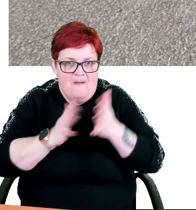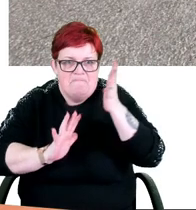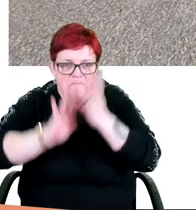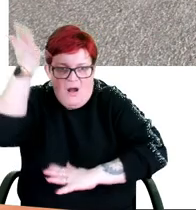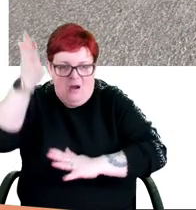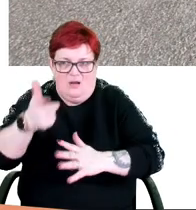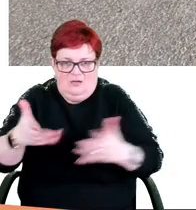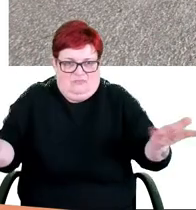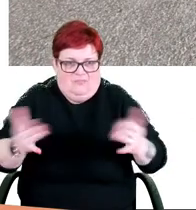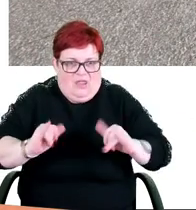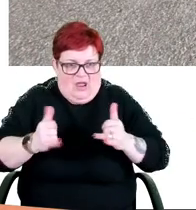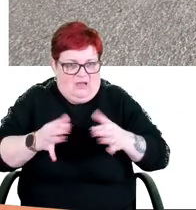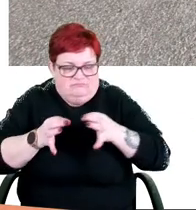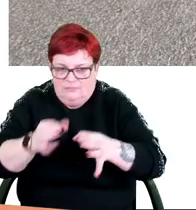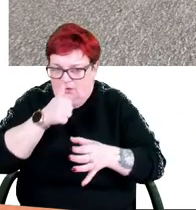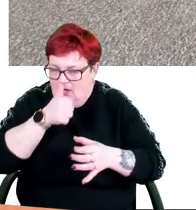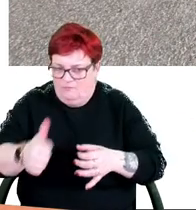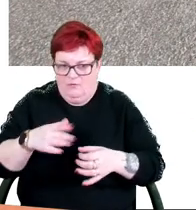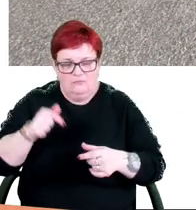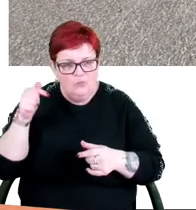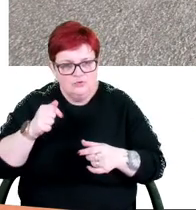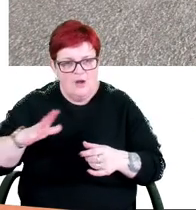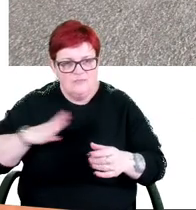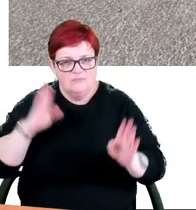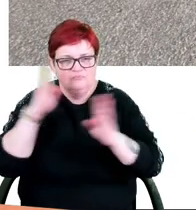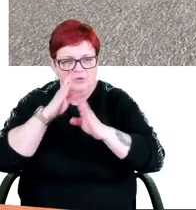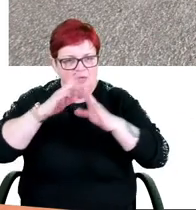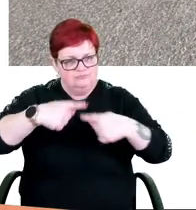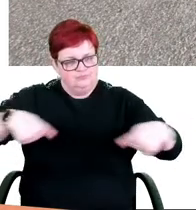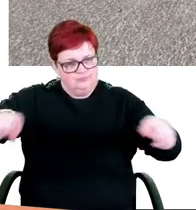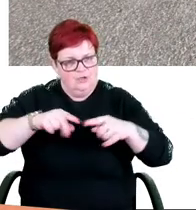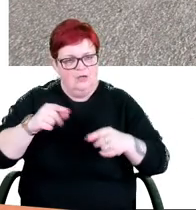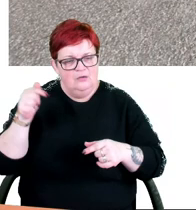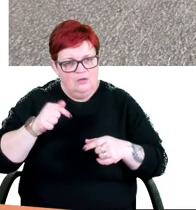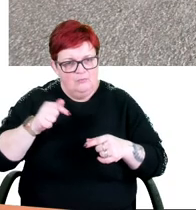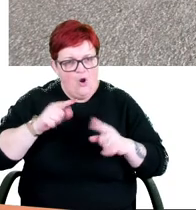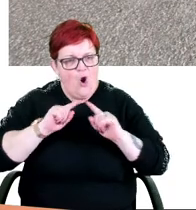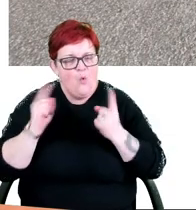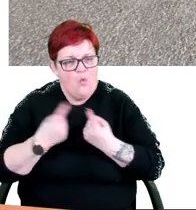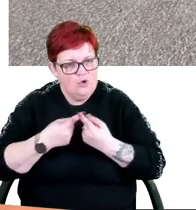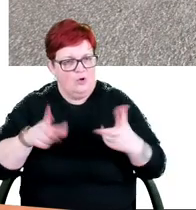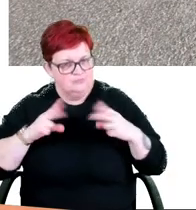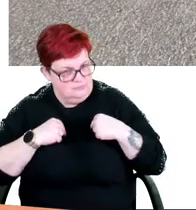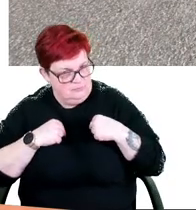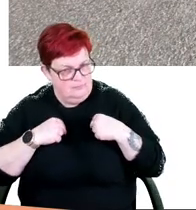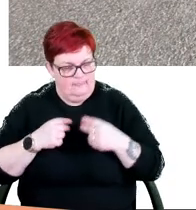Przestrzeń wokół budynków wielorodzinnych powinna być ogólnodostępna i nie stwarzać barier.